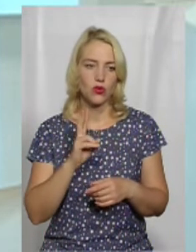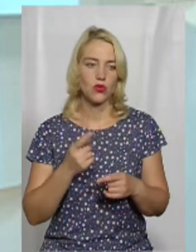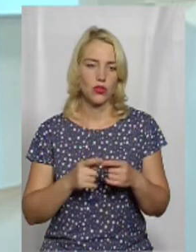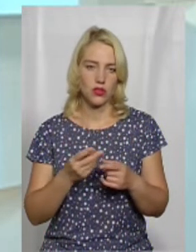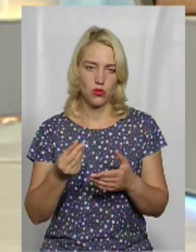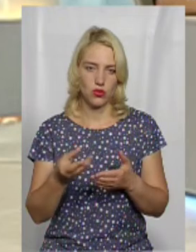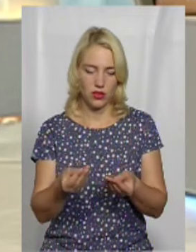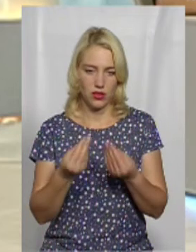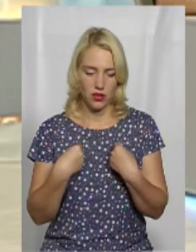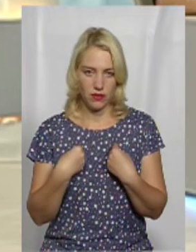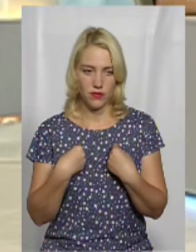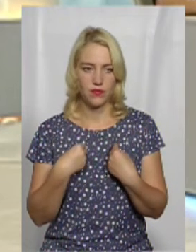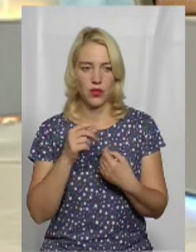це.